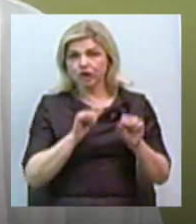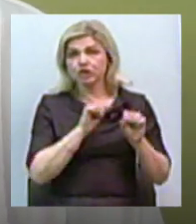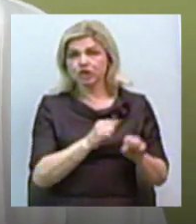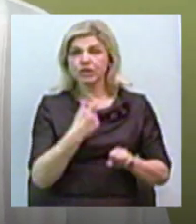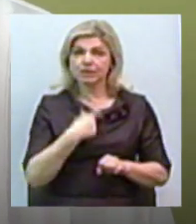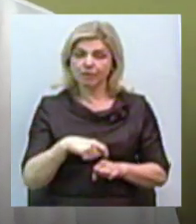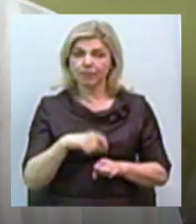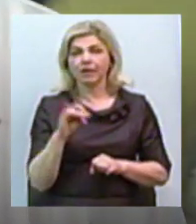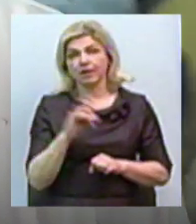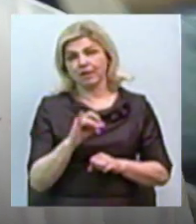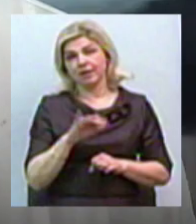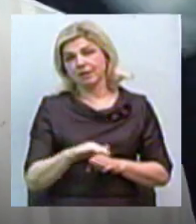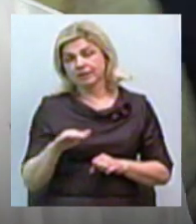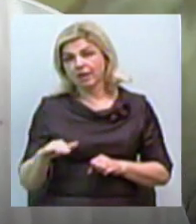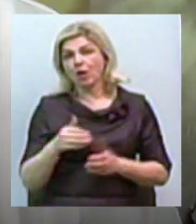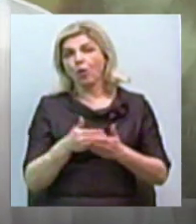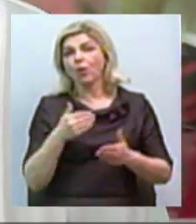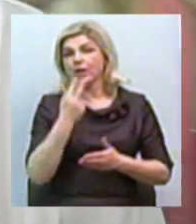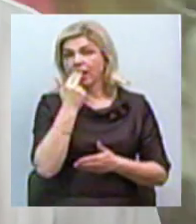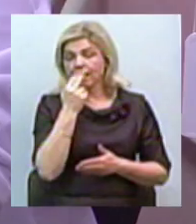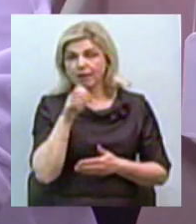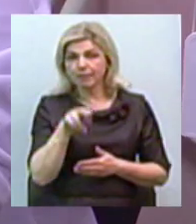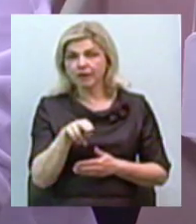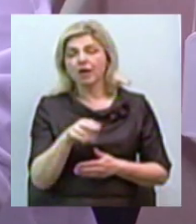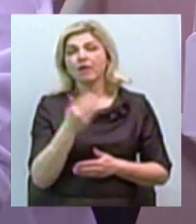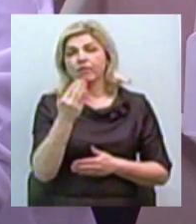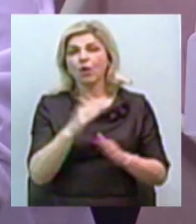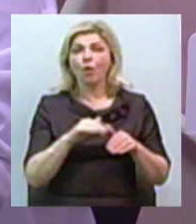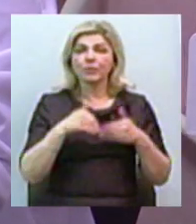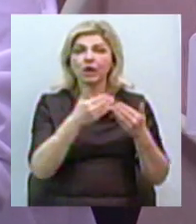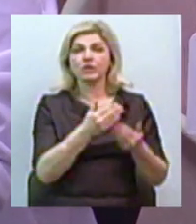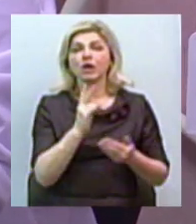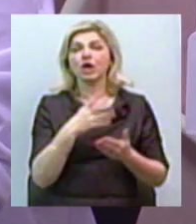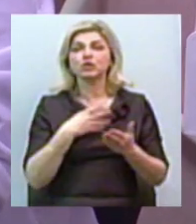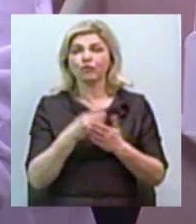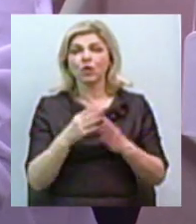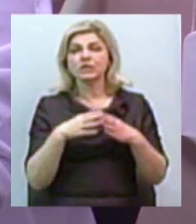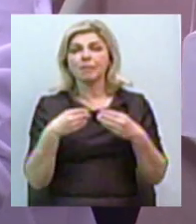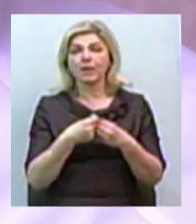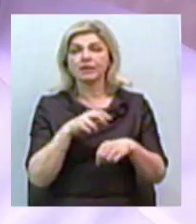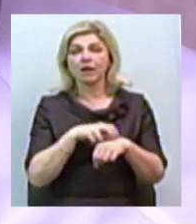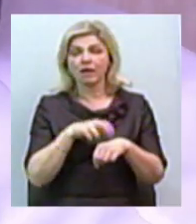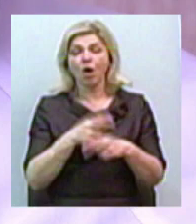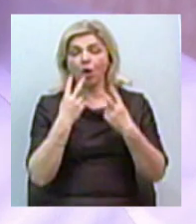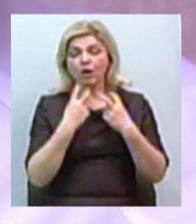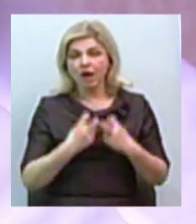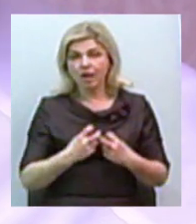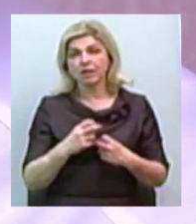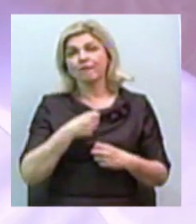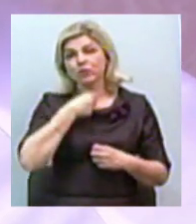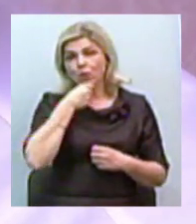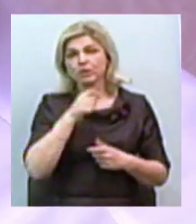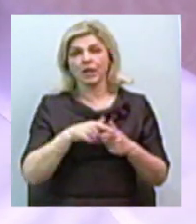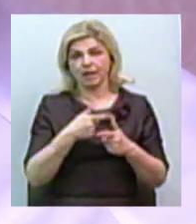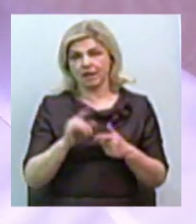Якщо ви вирішили захистити себе або свою дитину від грипу, ви звертайтеся до свого сімейного лікаря, який огляне дитину або дорослого пацієнта.